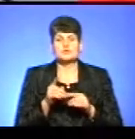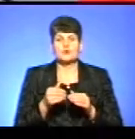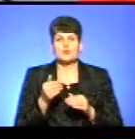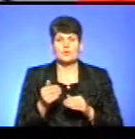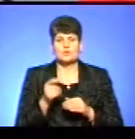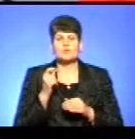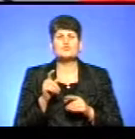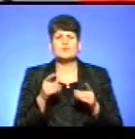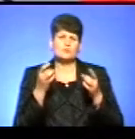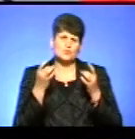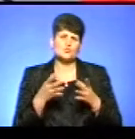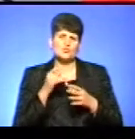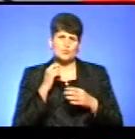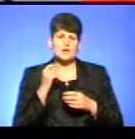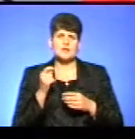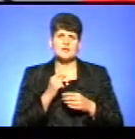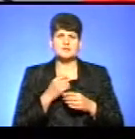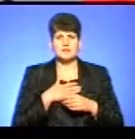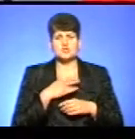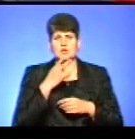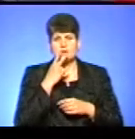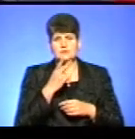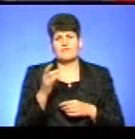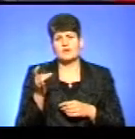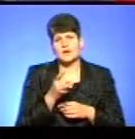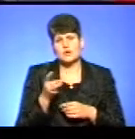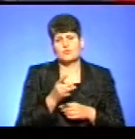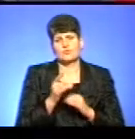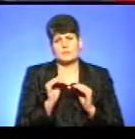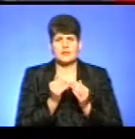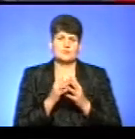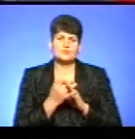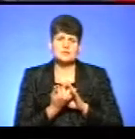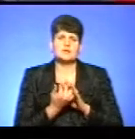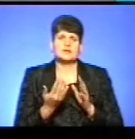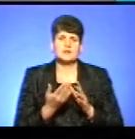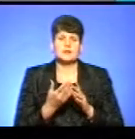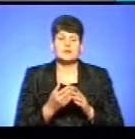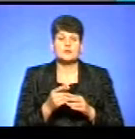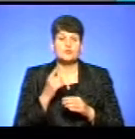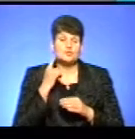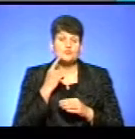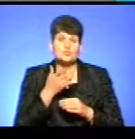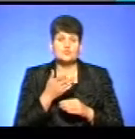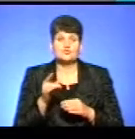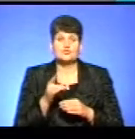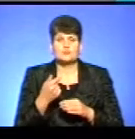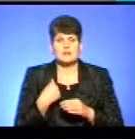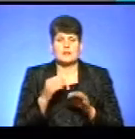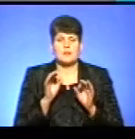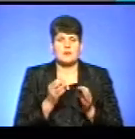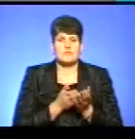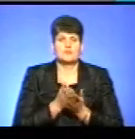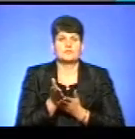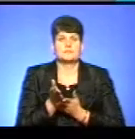звичайного українця, так, які для наших глядачів в районі, в малому селі, які дали цю нашу програму, і чують, що ми на правильному